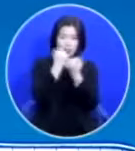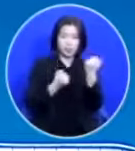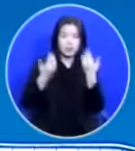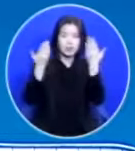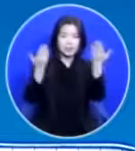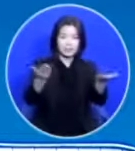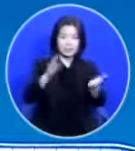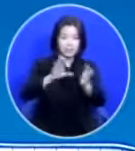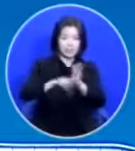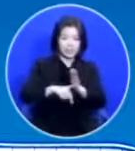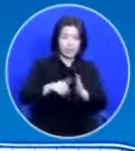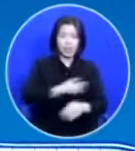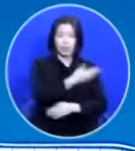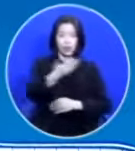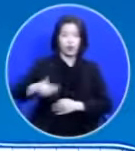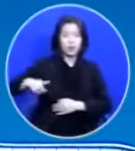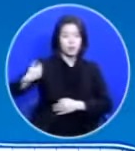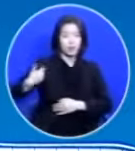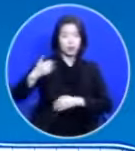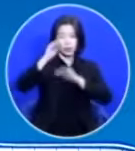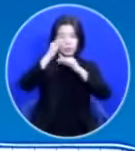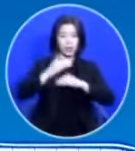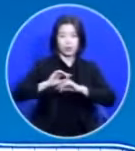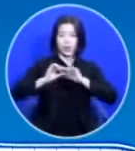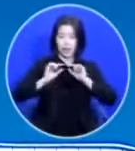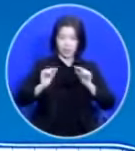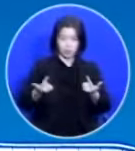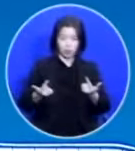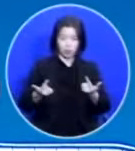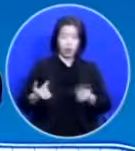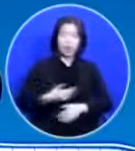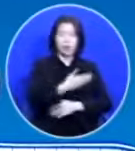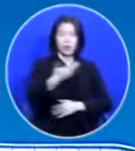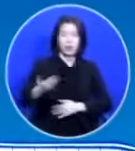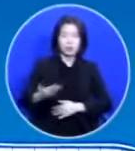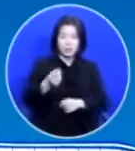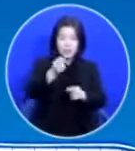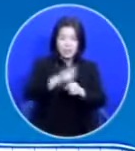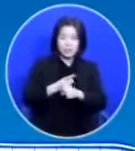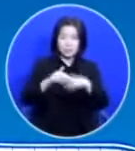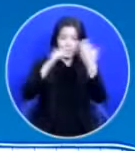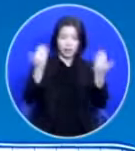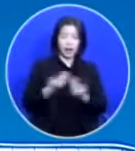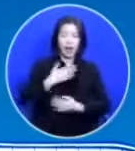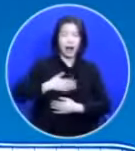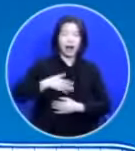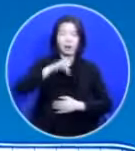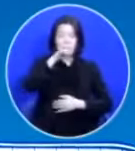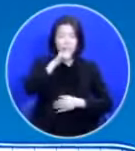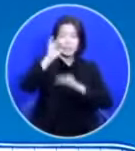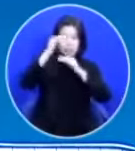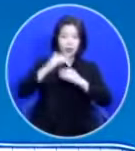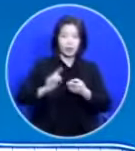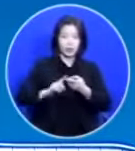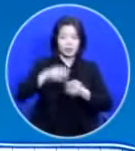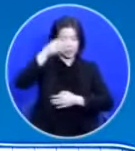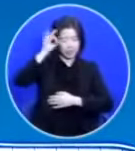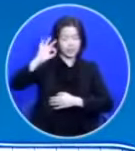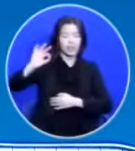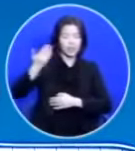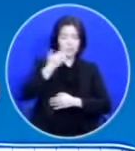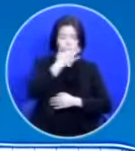여러분이 모르던 내용이 아니고 여러분이 이미 다 알고 있었던 내용이라는 것을 깨닫게 되실 겁니다